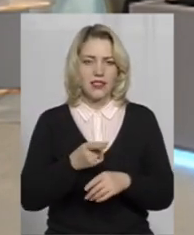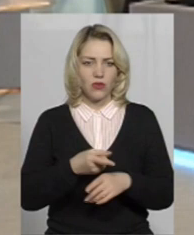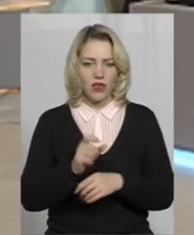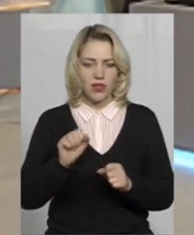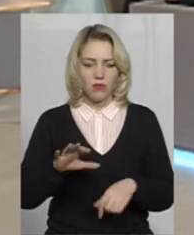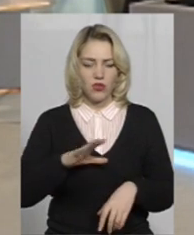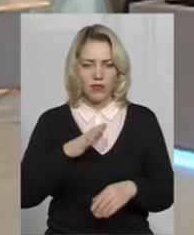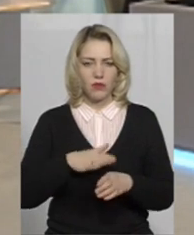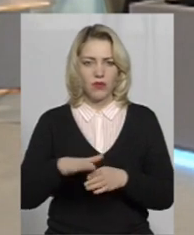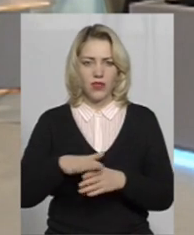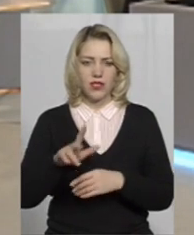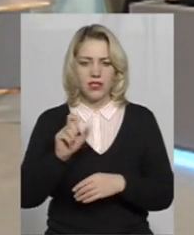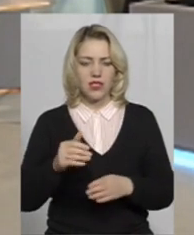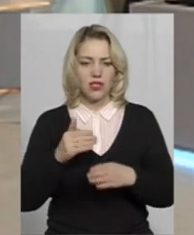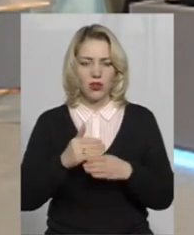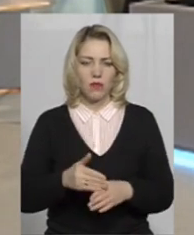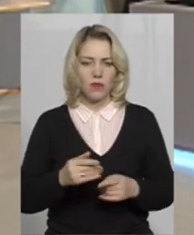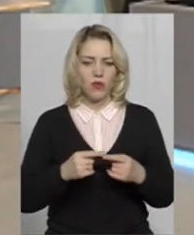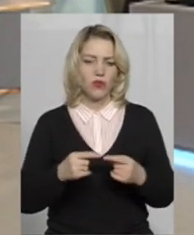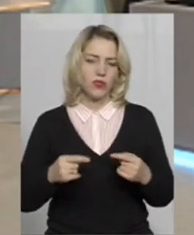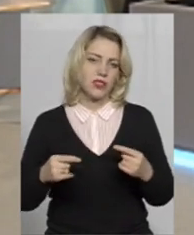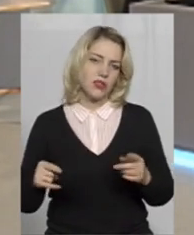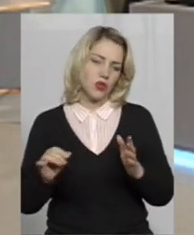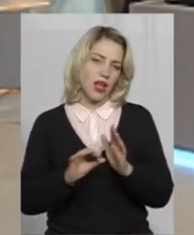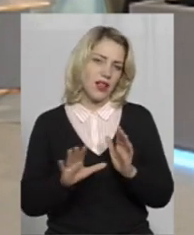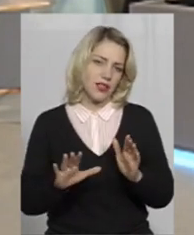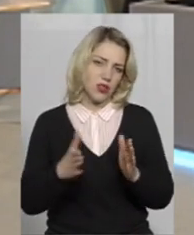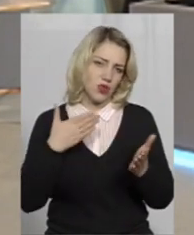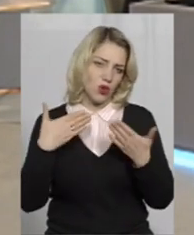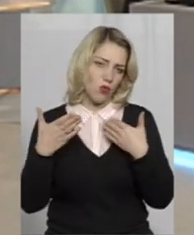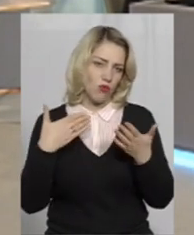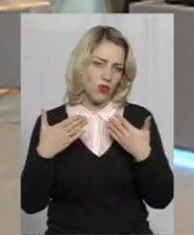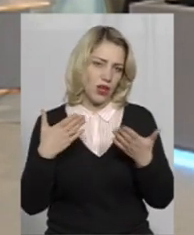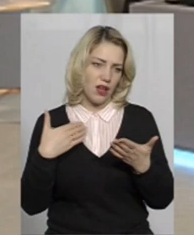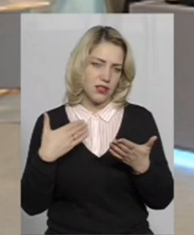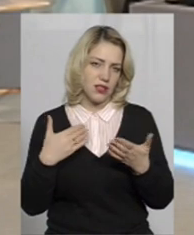відбуватися за допомогою засобів електронних комунікацій.